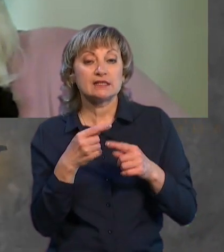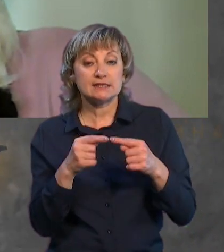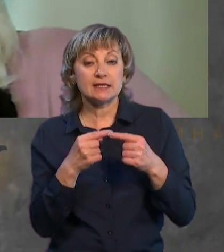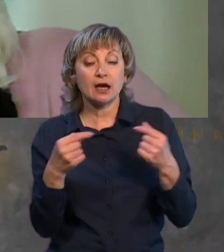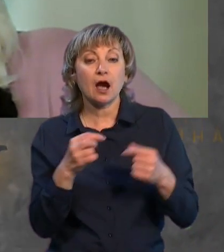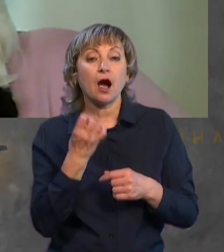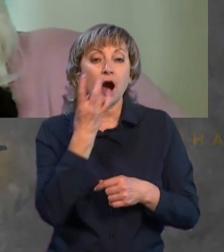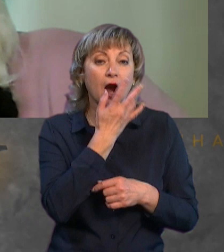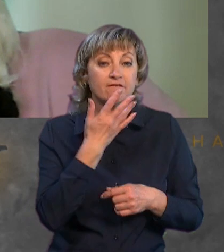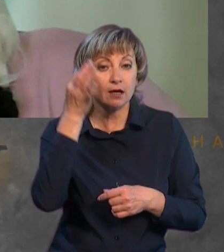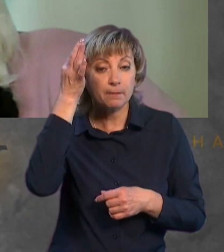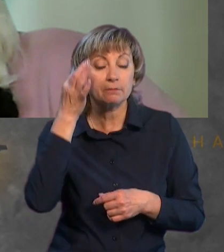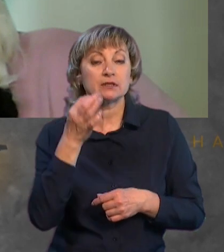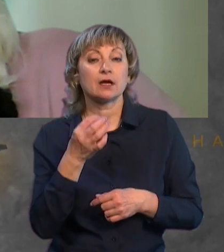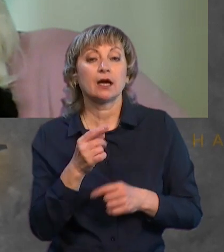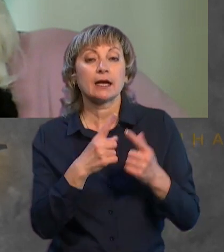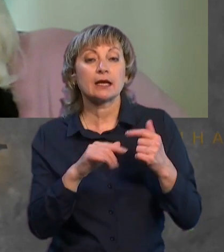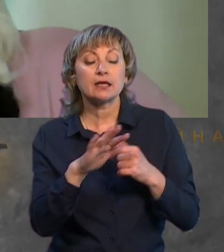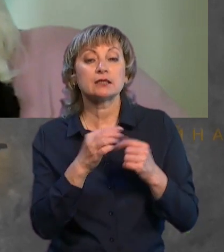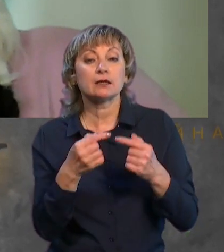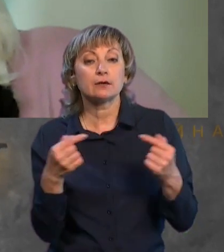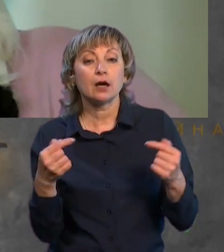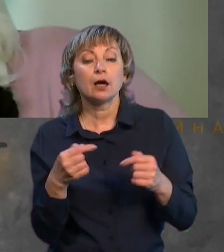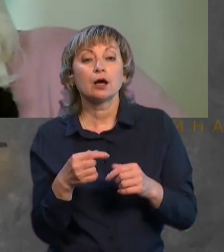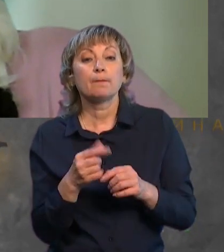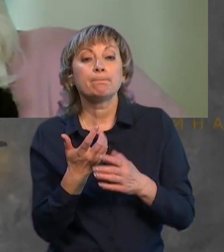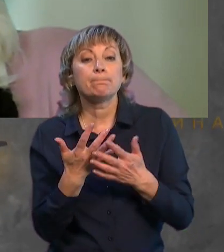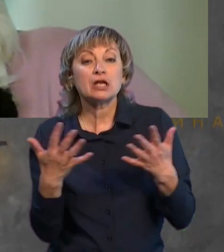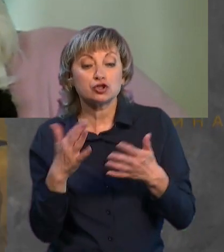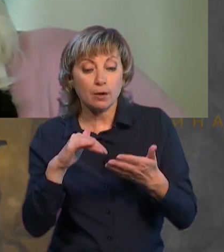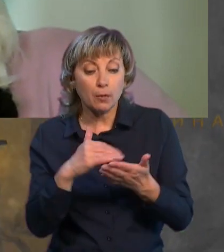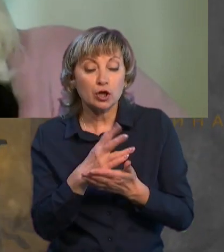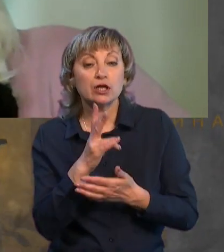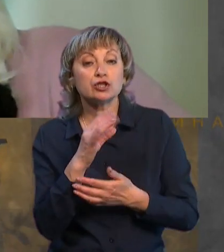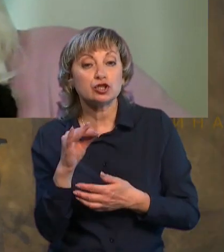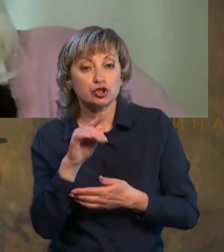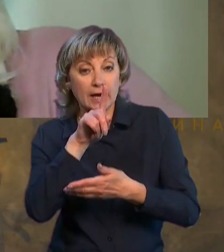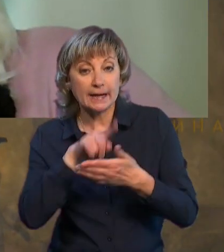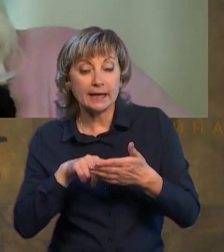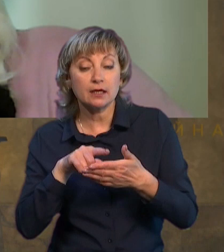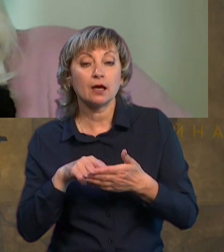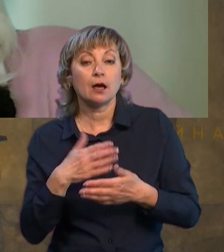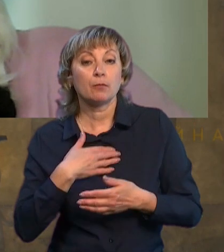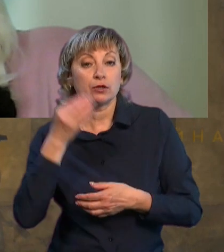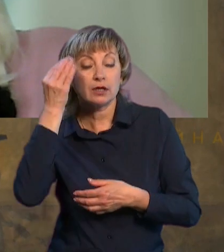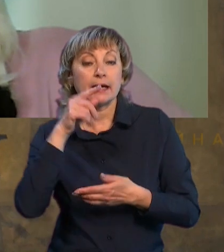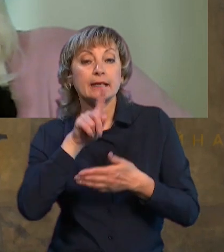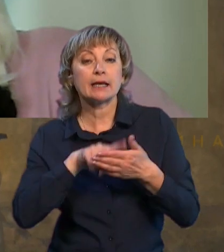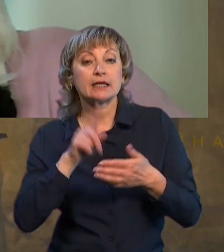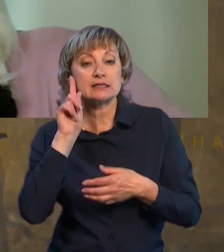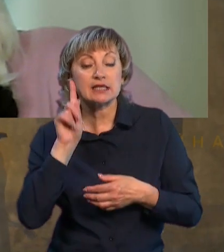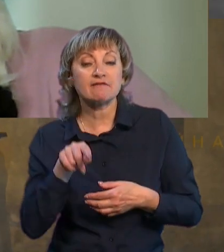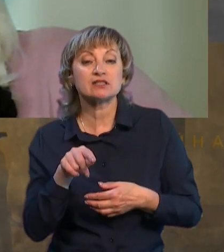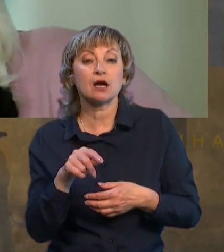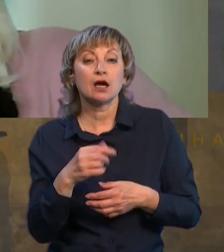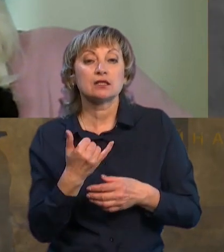Африка,'ятаємо, африканські країни і так далі. Тобто тут більше політики, ніж релігії. З моєї точки зору релігії, знав, це така, знаєте,